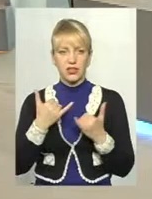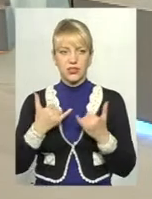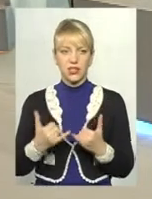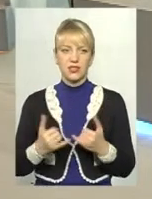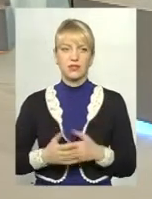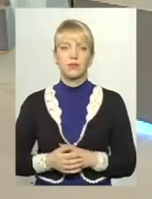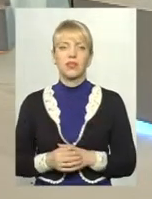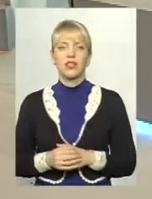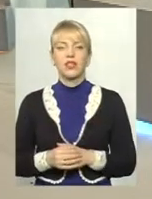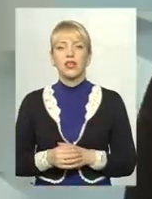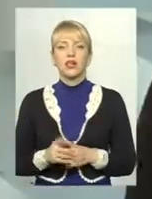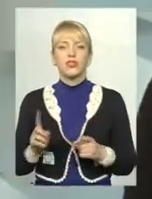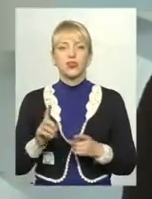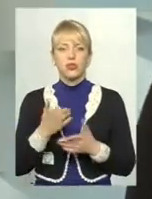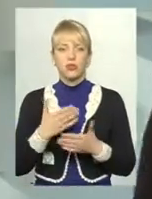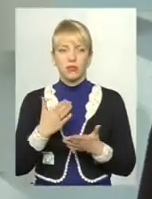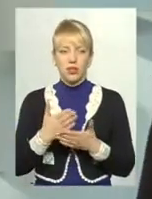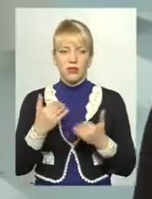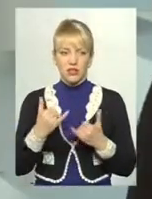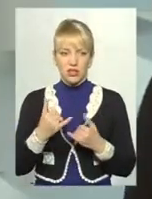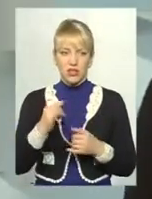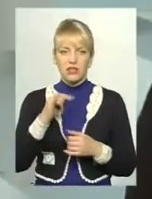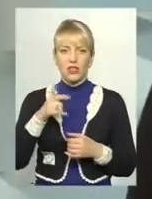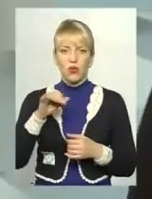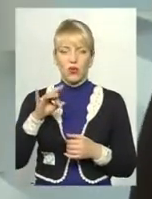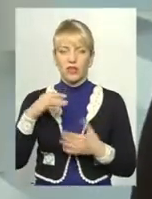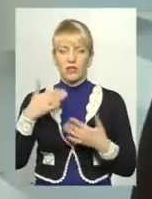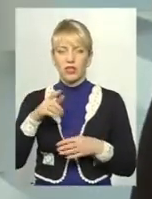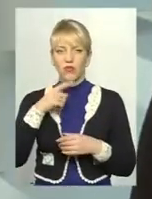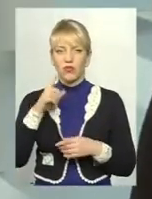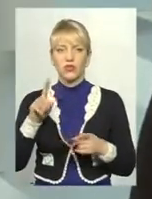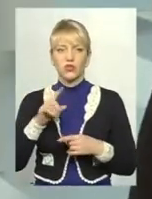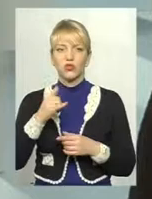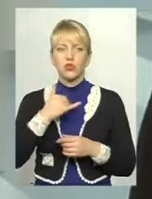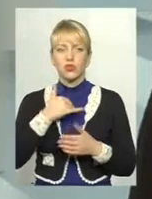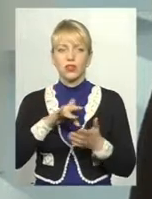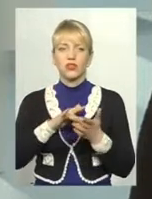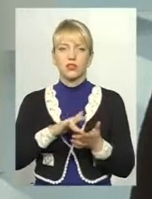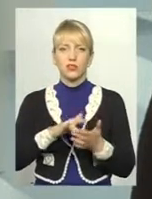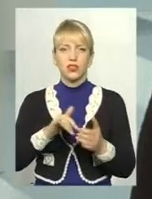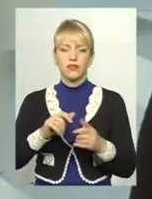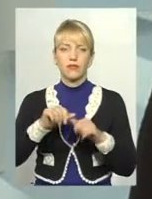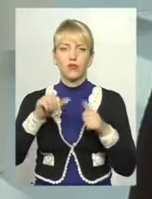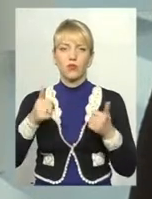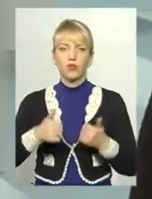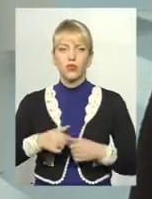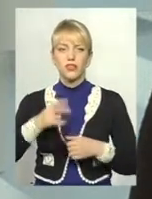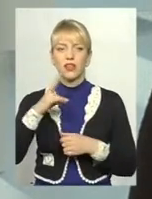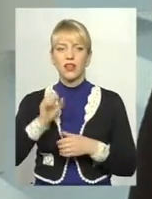Щодо того, що ми маємо зараз, пан Ігор вже зазначав, що в нас туризм формується на основі